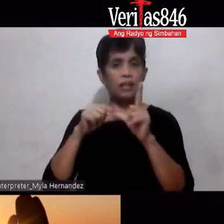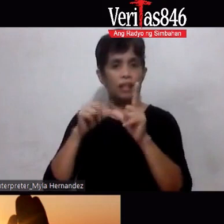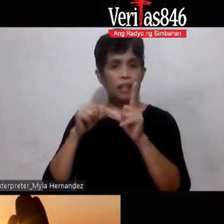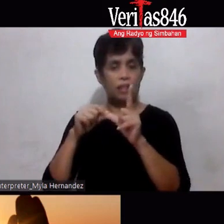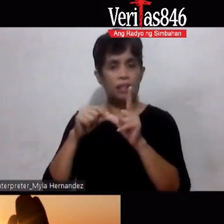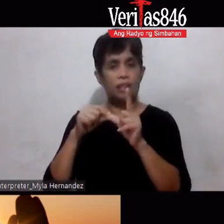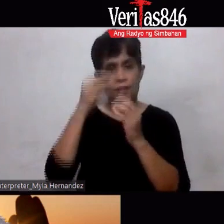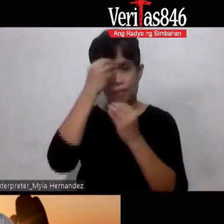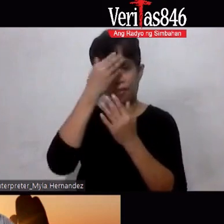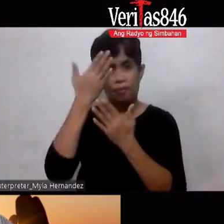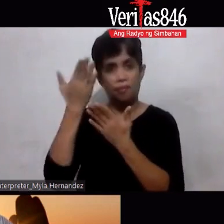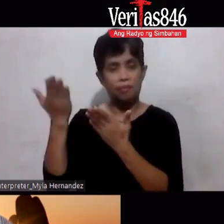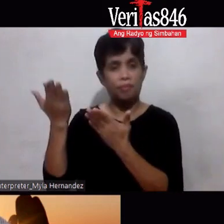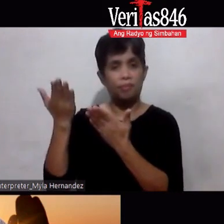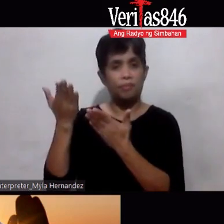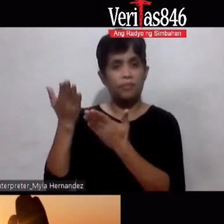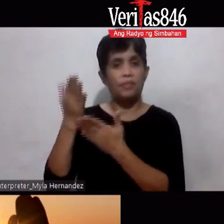ibang bansa